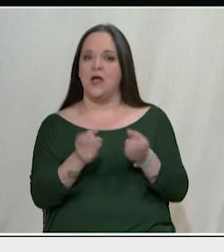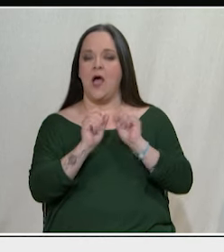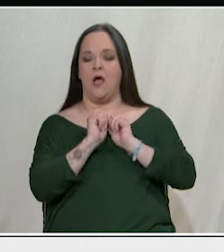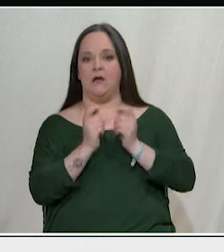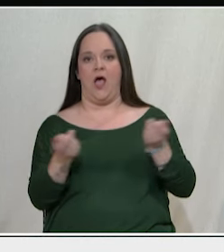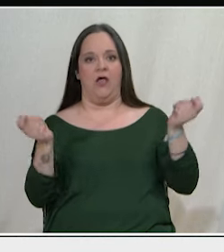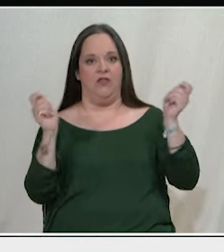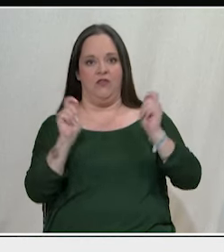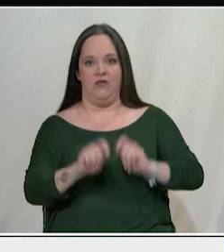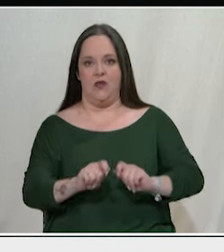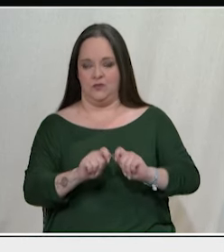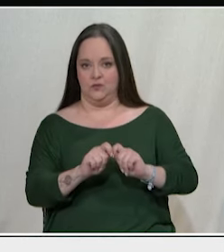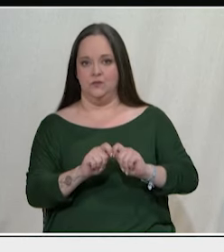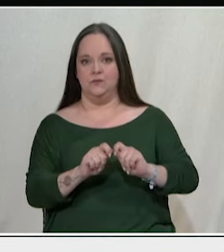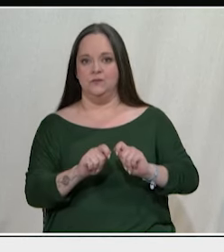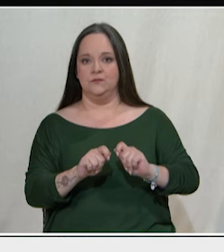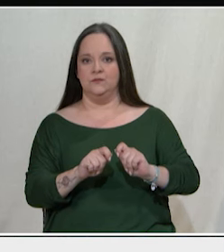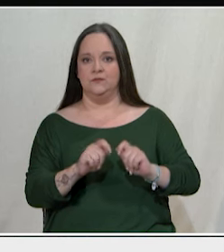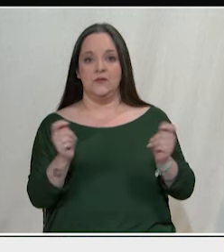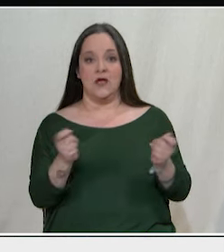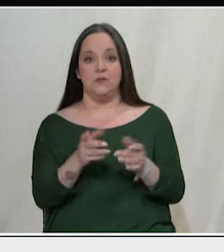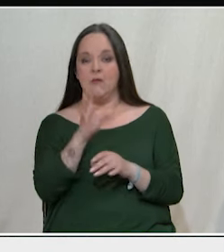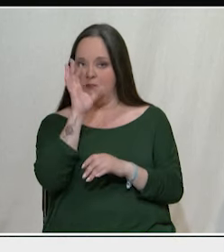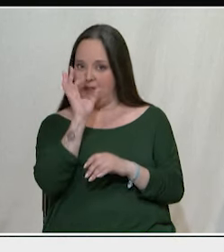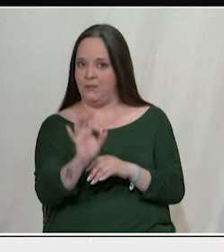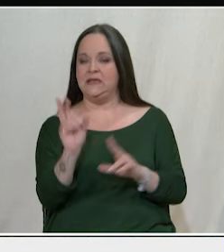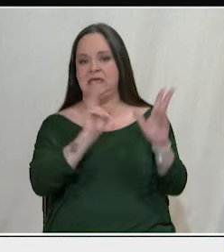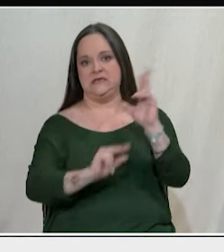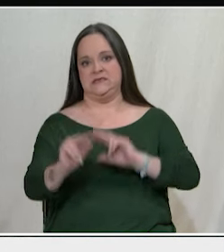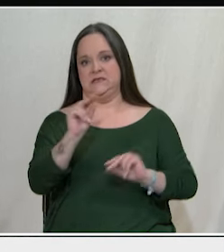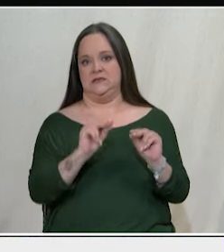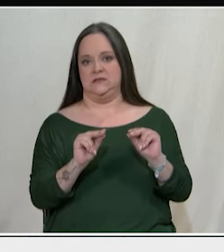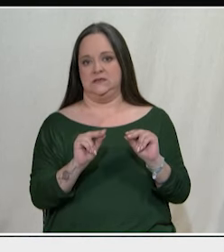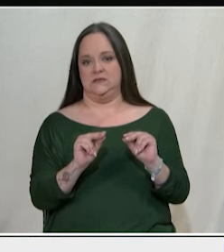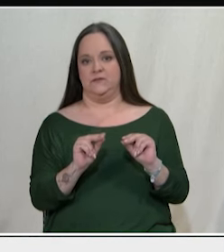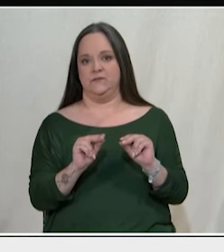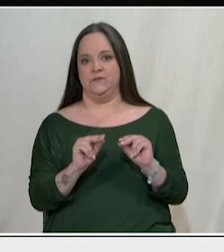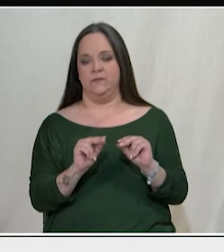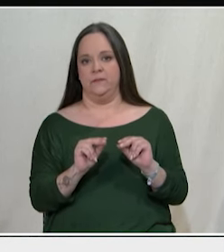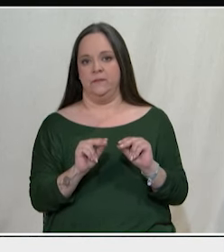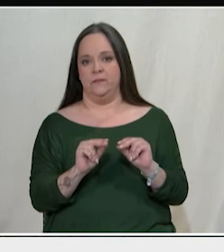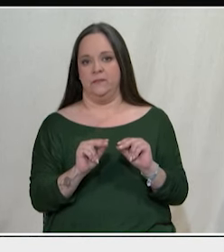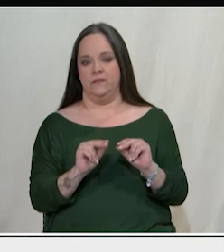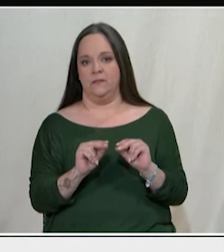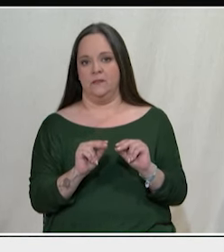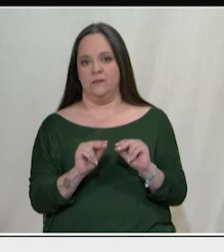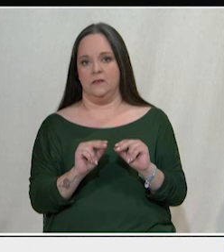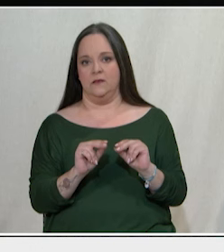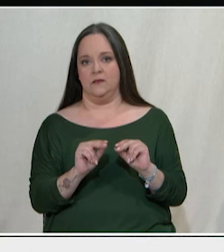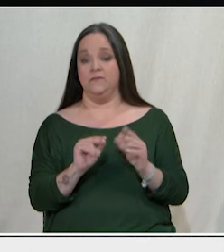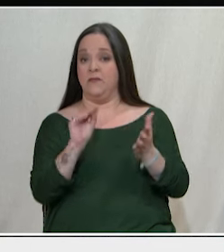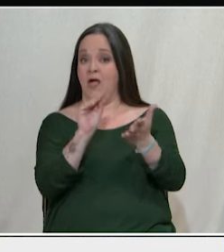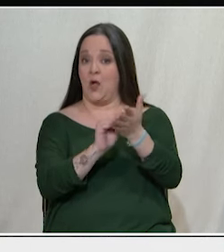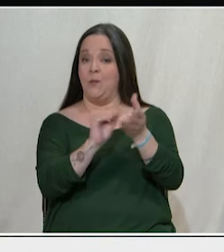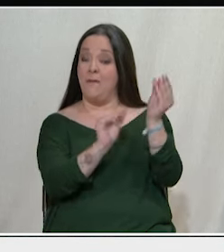γίνει οποιαδήποτε ουσιαστική συζήτηση. Υπάρχει ένας ακόμα πιο